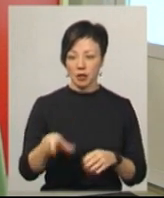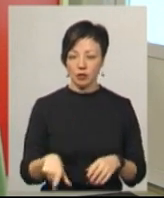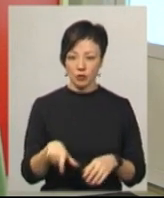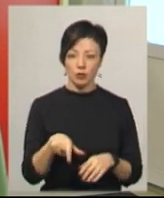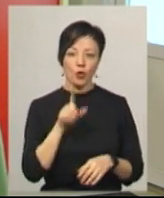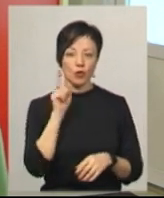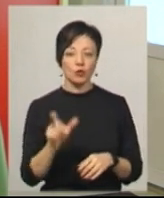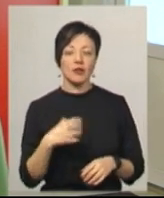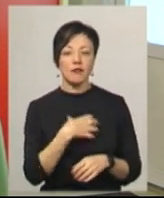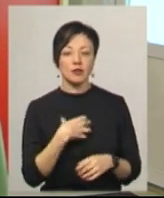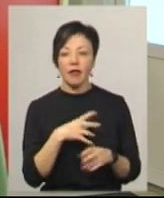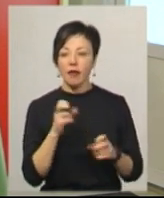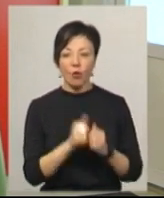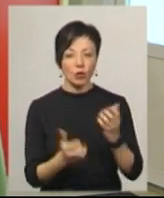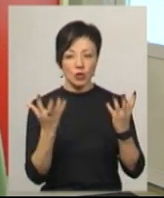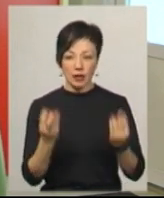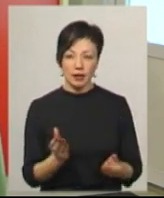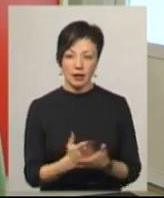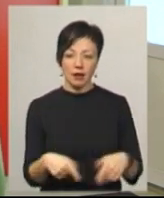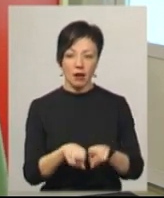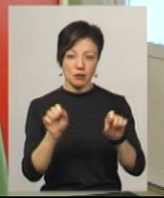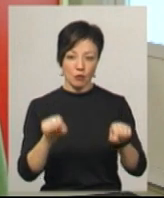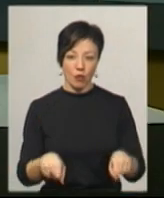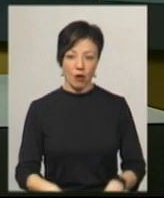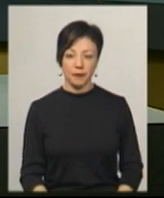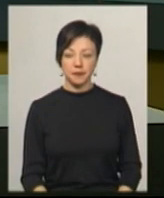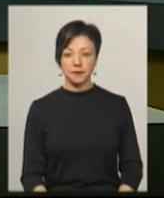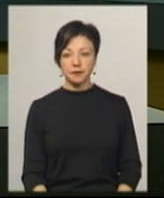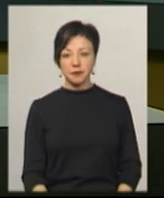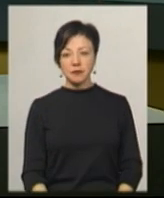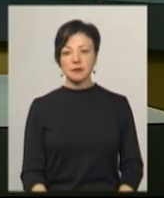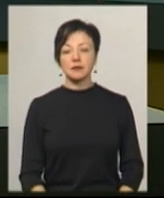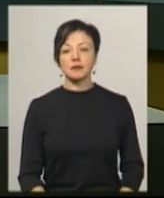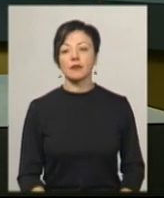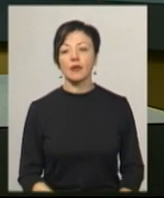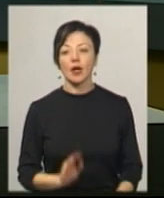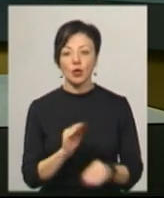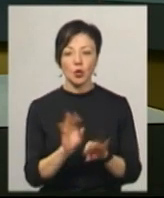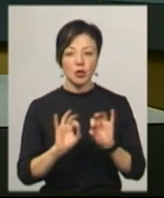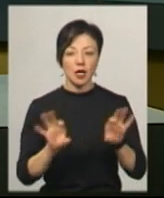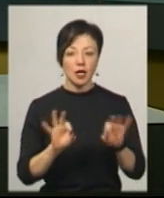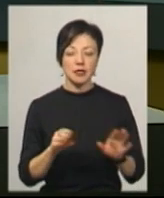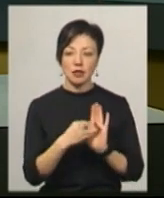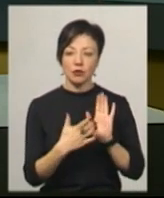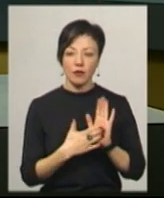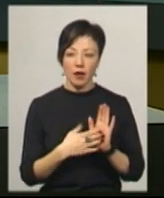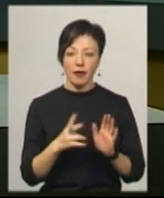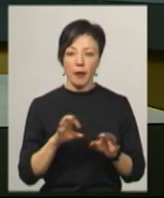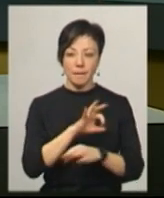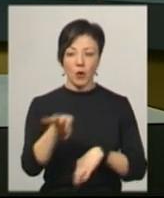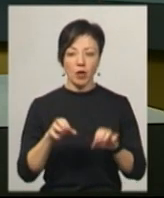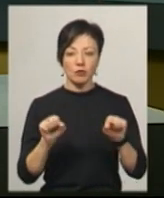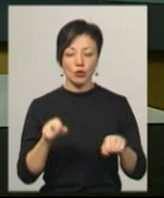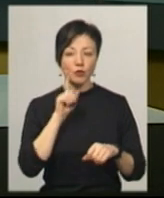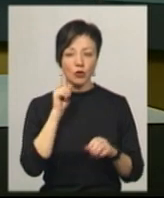важливо, тому що не кожен день є така змога. Максим Мужичук додає, зареєструватися на проєкт